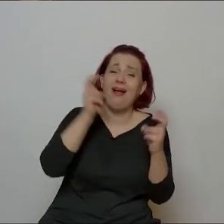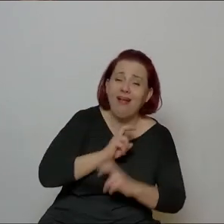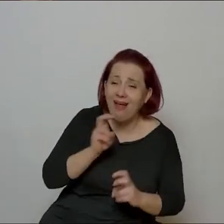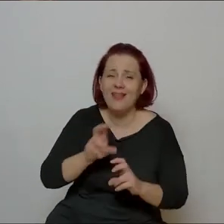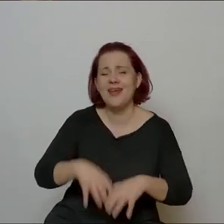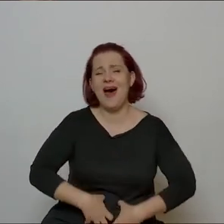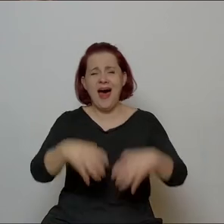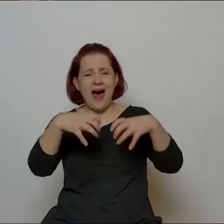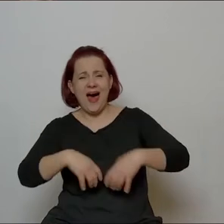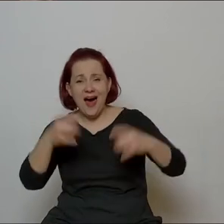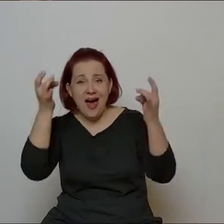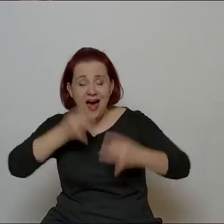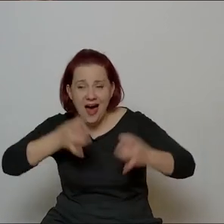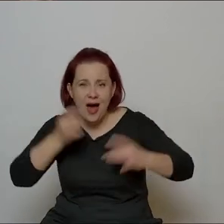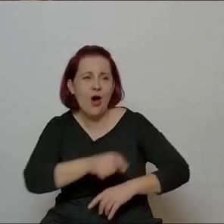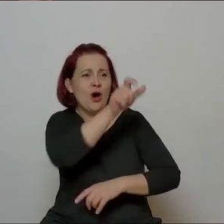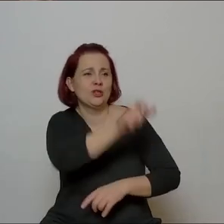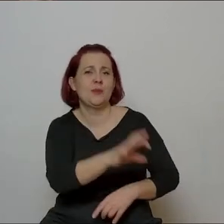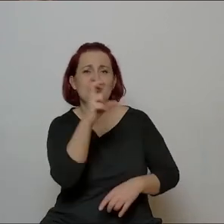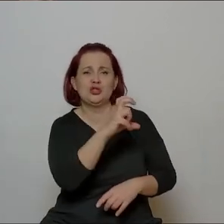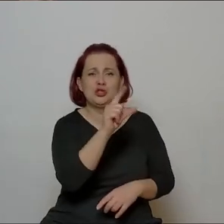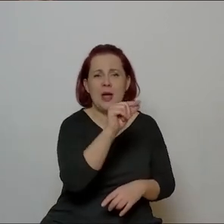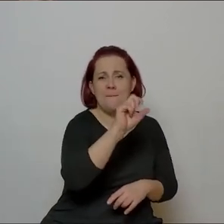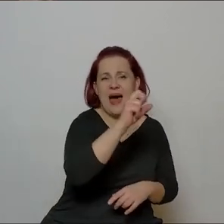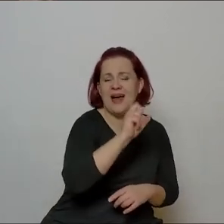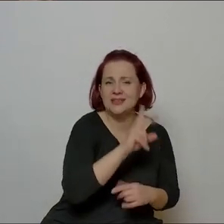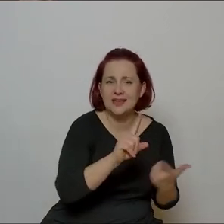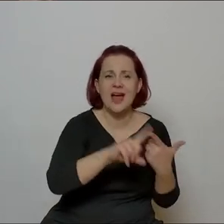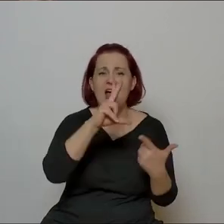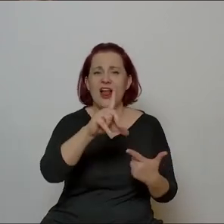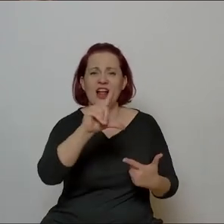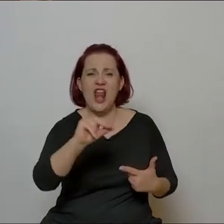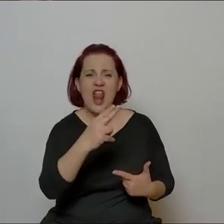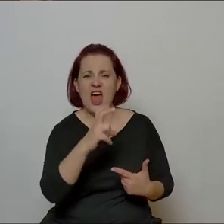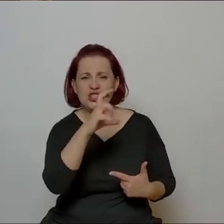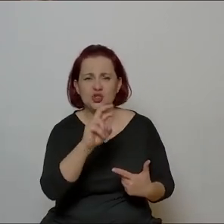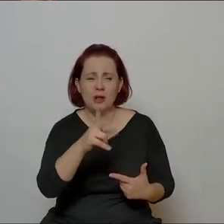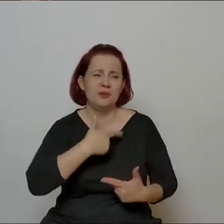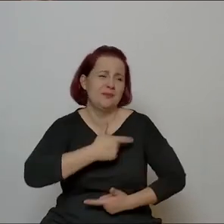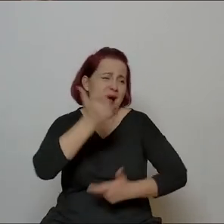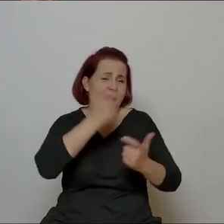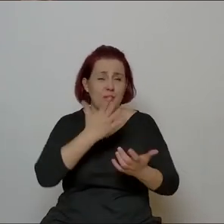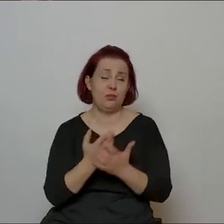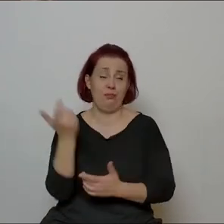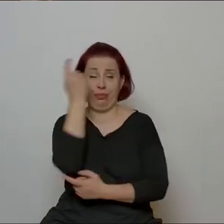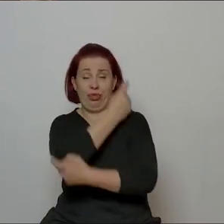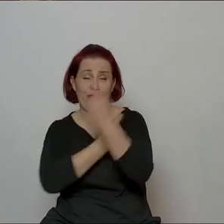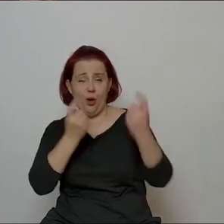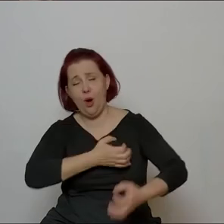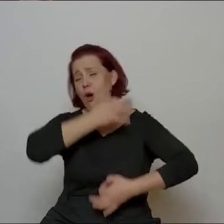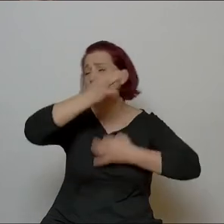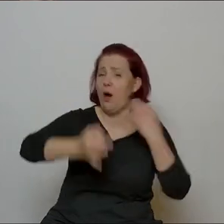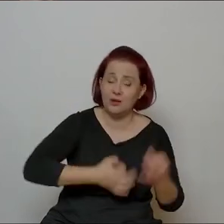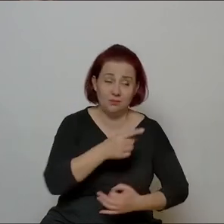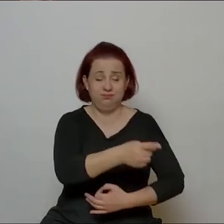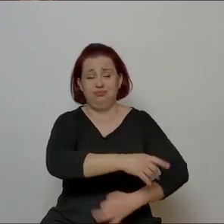rozpuku, przepraszam, że to powiem, ale zeszczepanika, klęczona w ogóle tam. Byliśmy, jak już byliśmy podpicie te piosenki na zasadzie, że